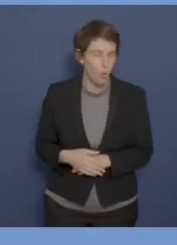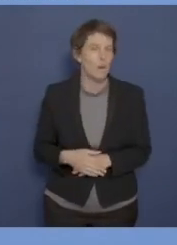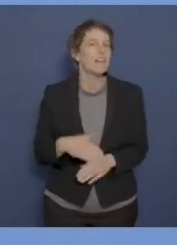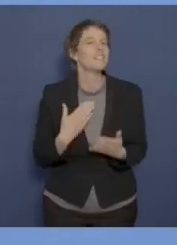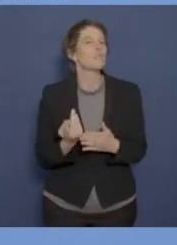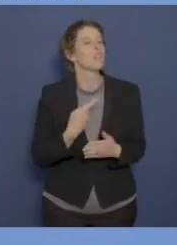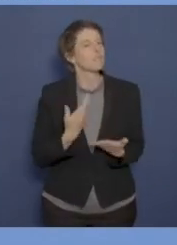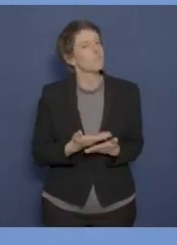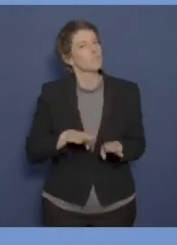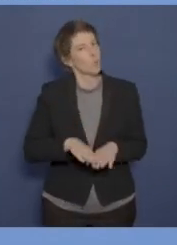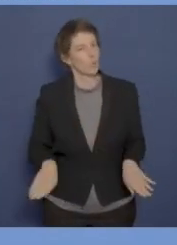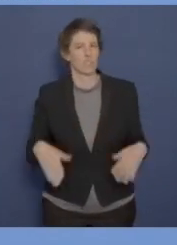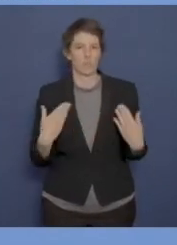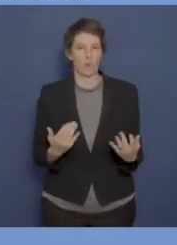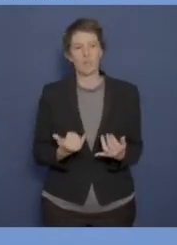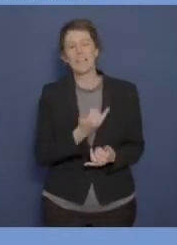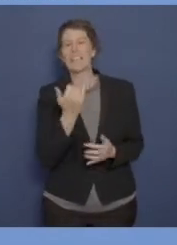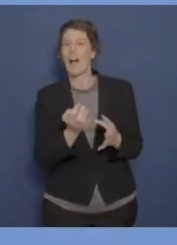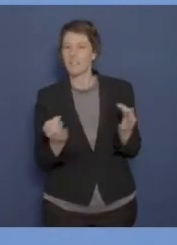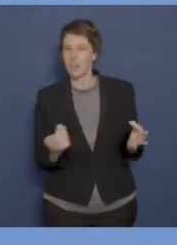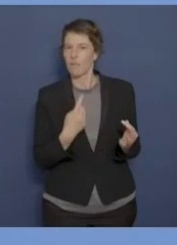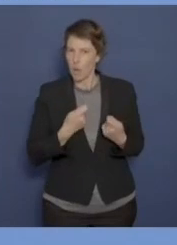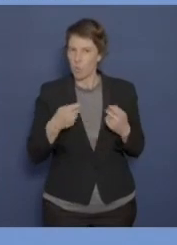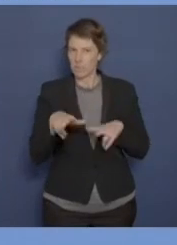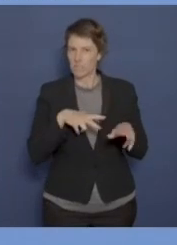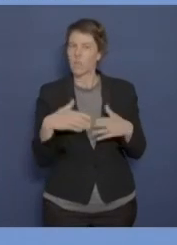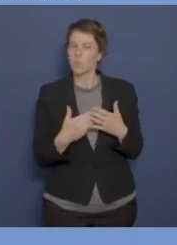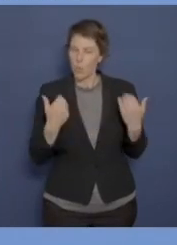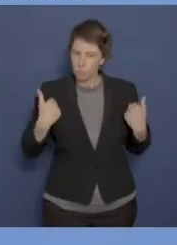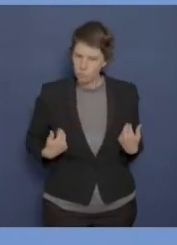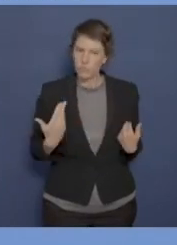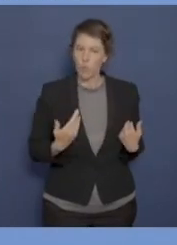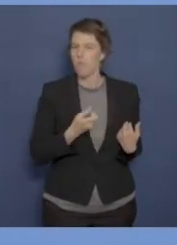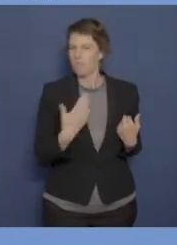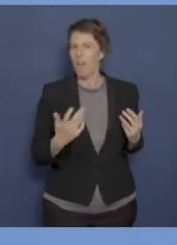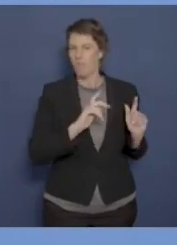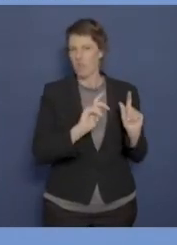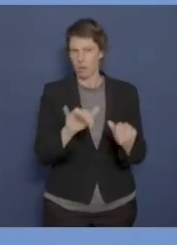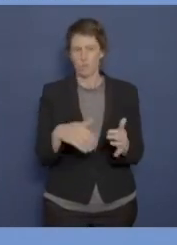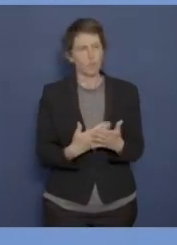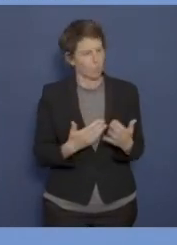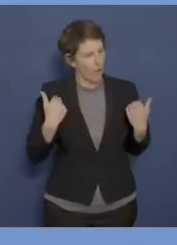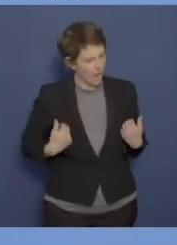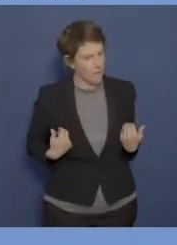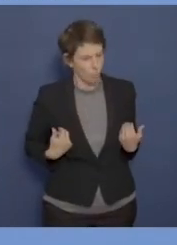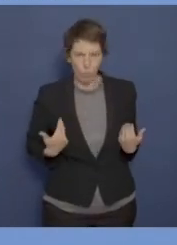wir vor diesem Jahrestag als Bundesregierung auch mit Blick auf zahlreiche Veranstaltungen hineingehen und zu dem wir stehen.